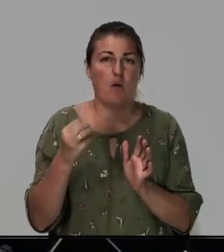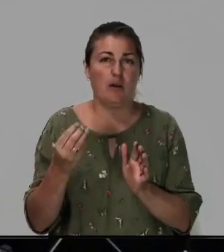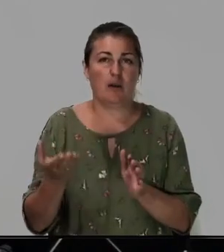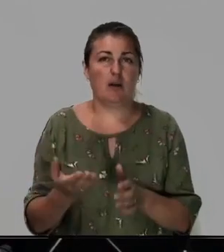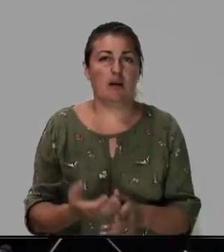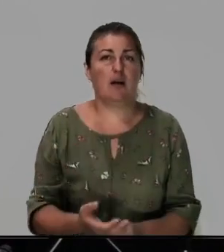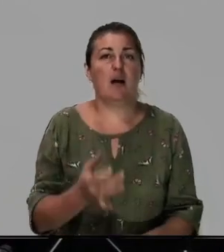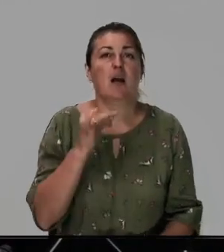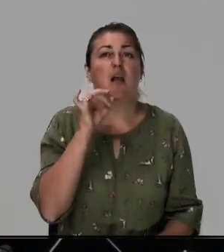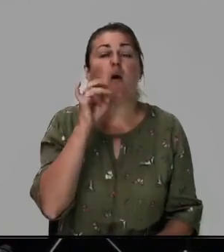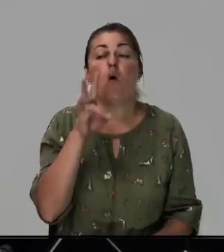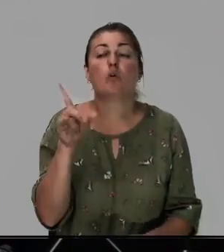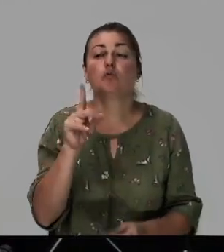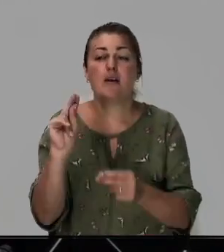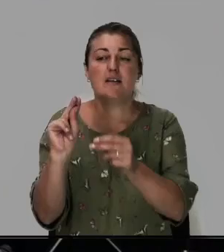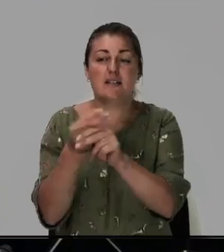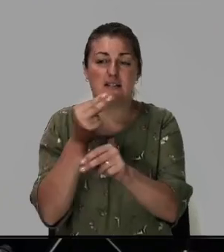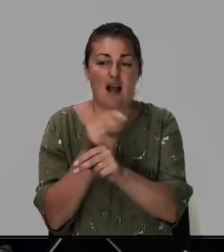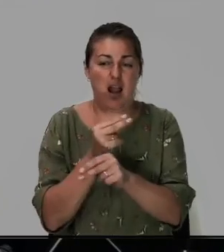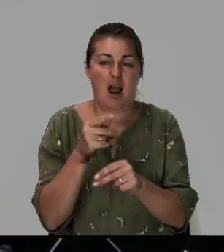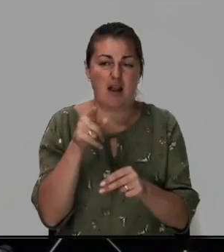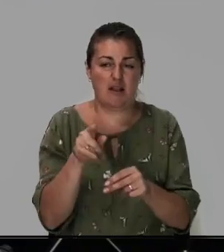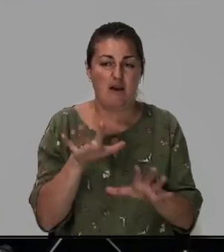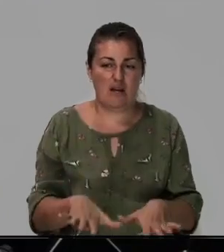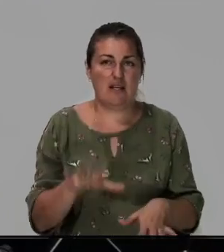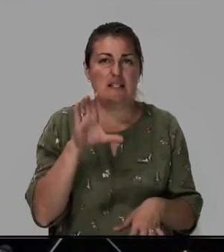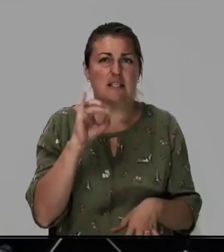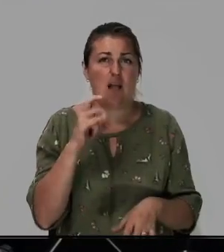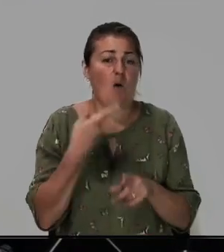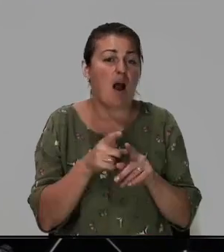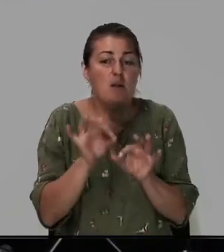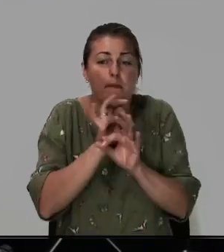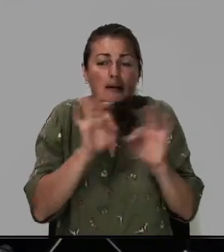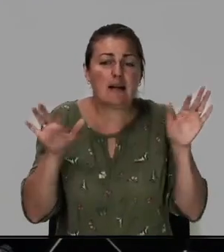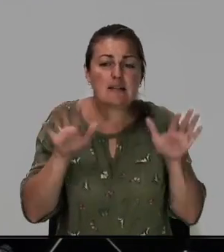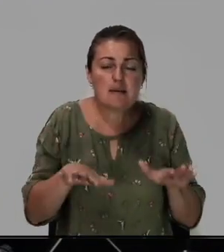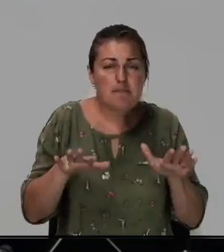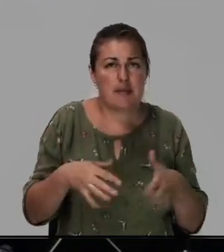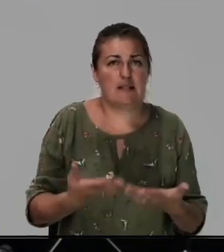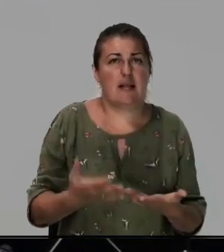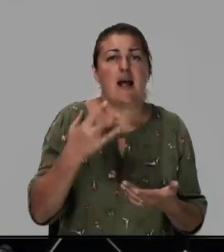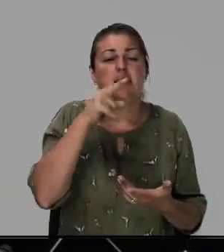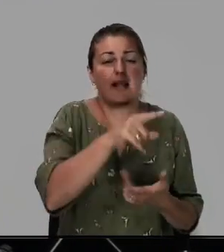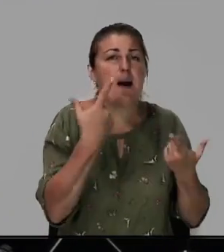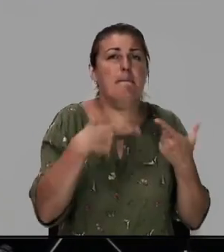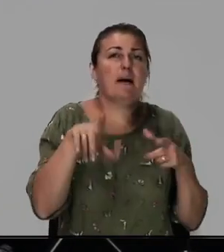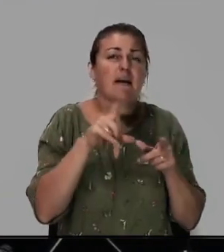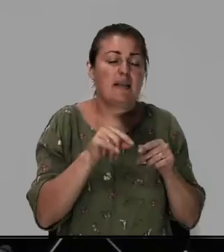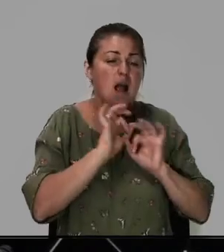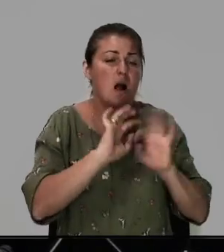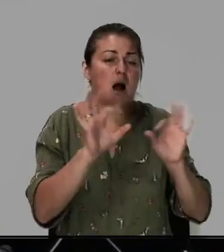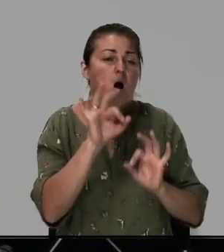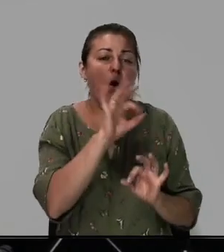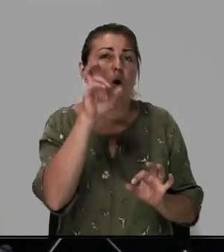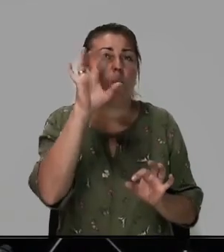и он исцеляет их в синагоге это же прекрасное место там где проповедуются о Боге